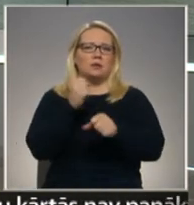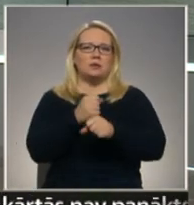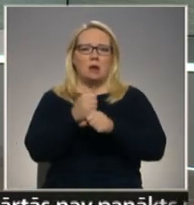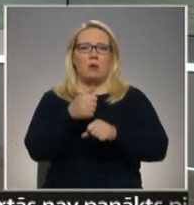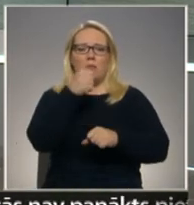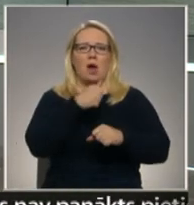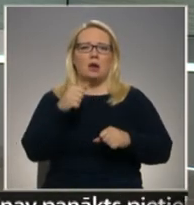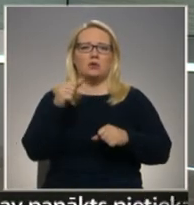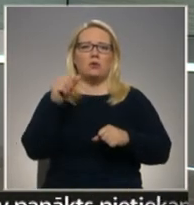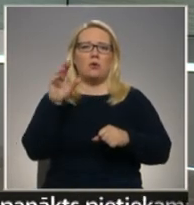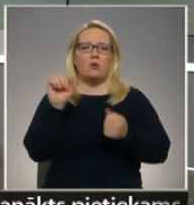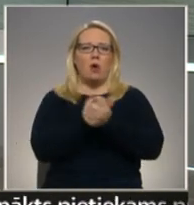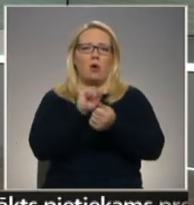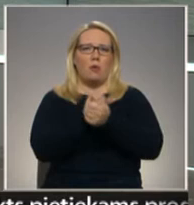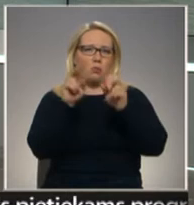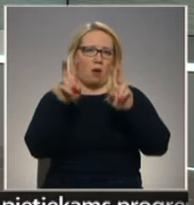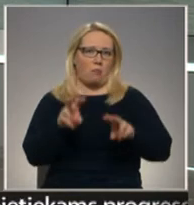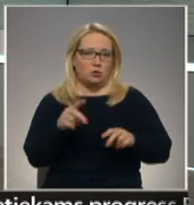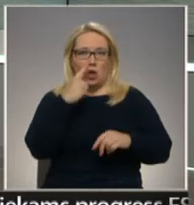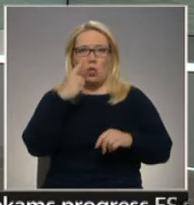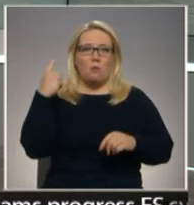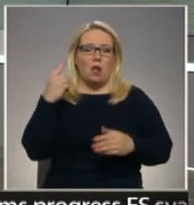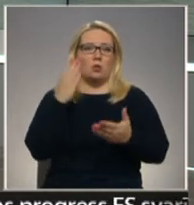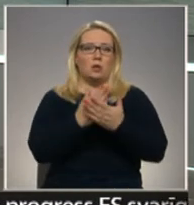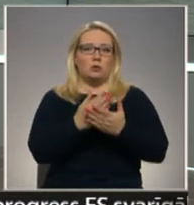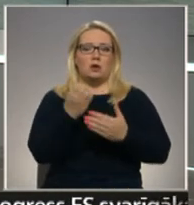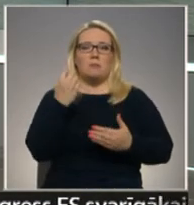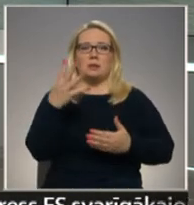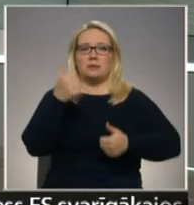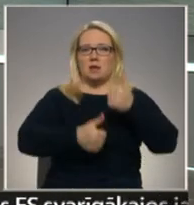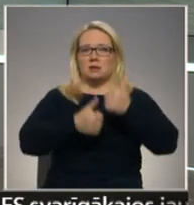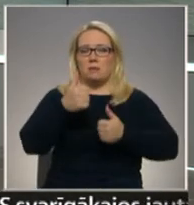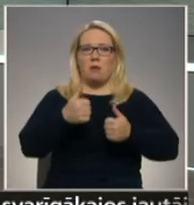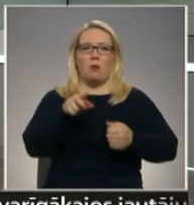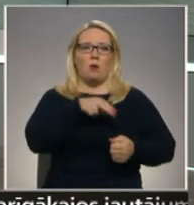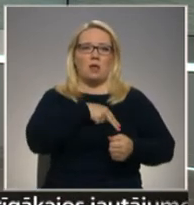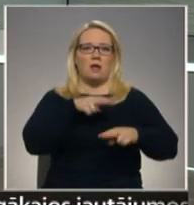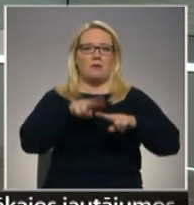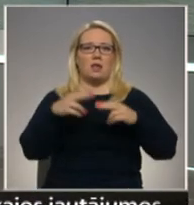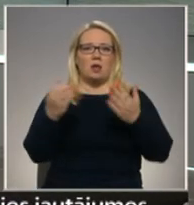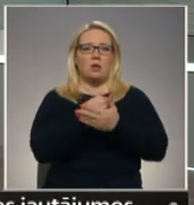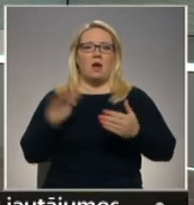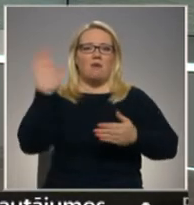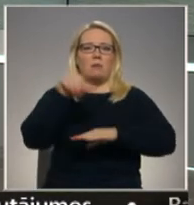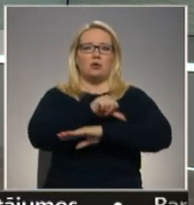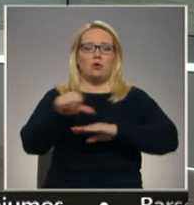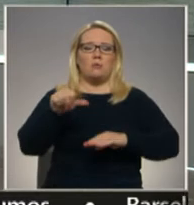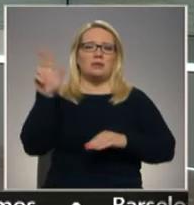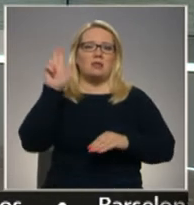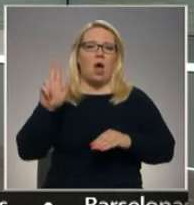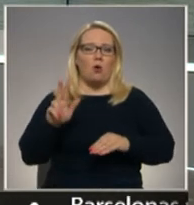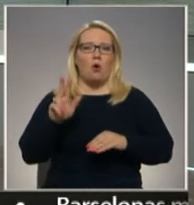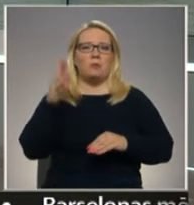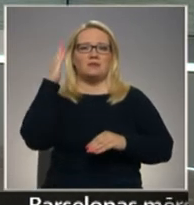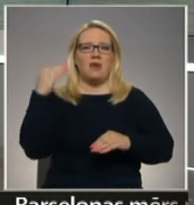apliecinošu dokumentu pārbaudīšanā. No pat notikušajās 15. sacensībās godalgotas vietas ieguva valsts robežsārdzes Daugavpils,